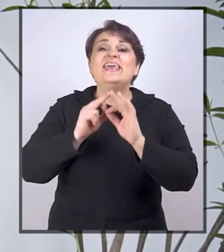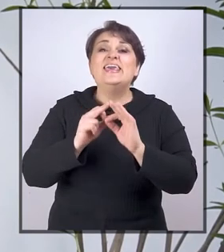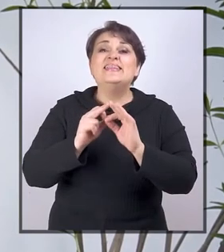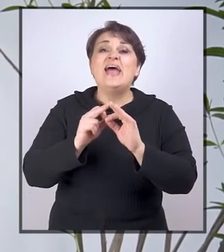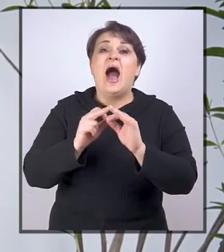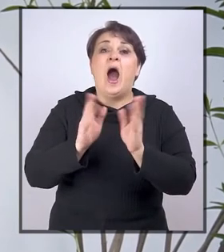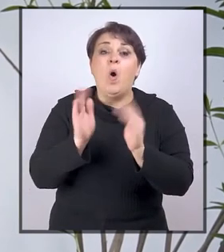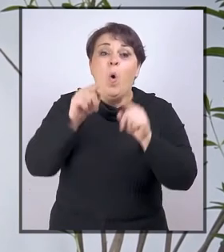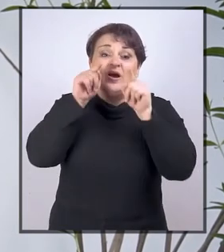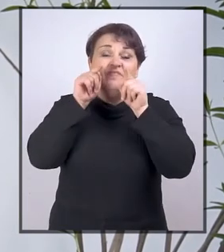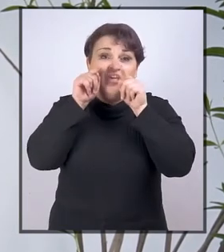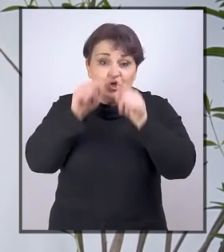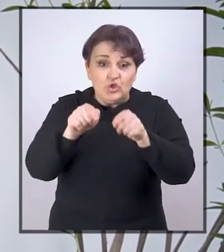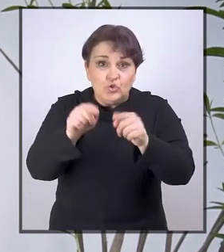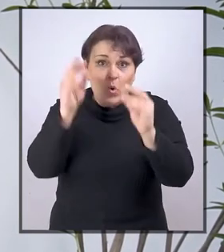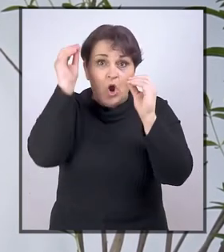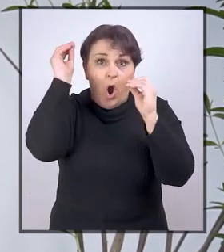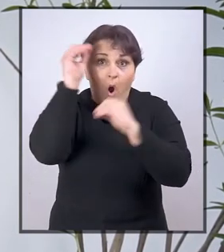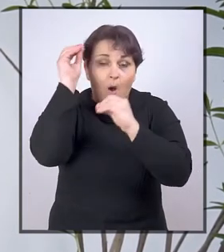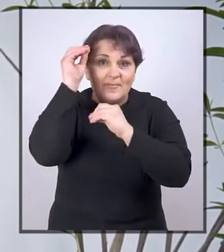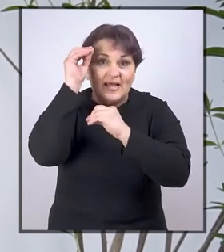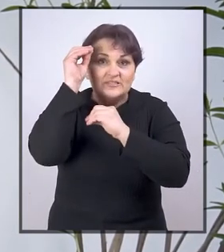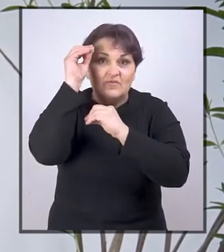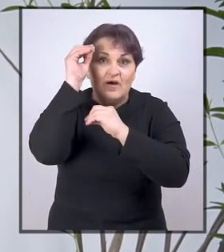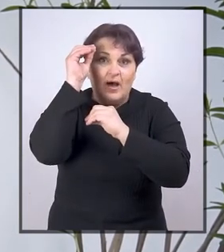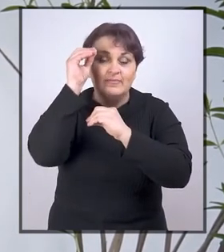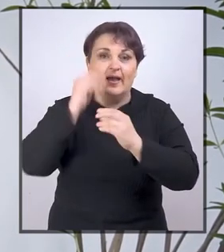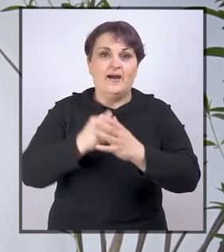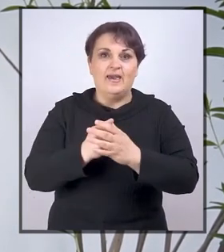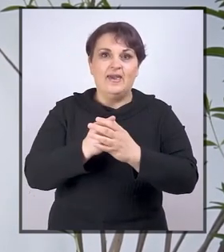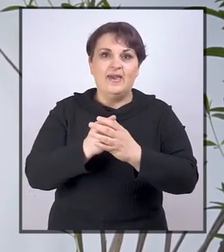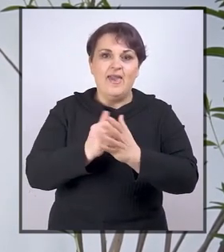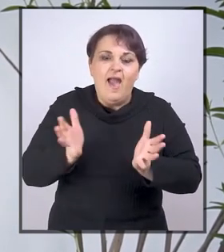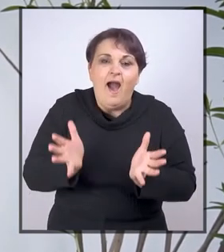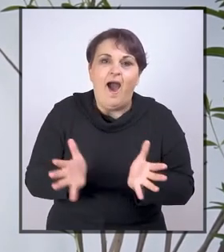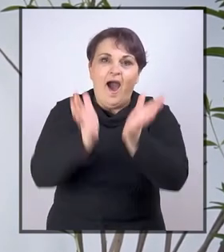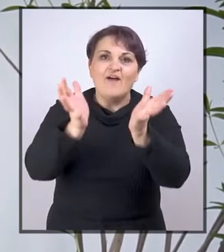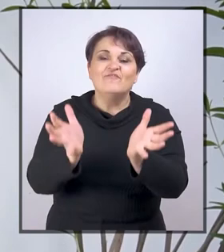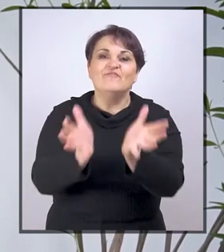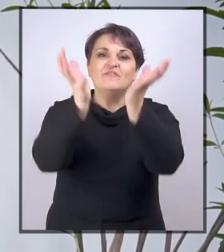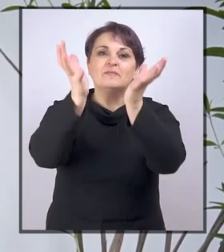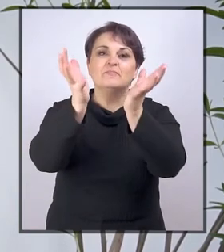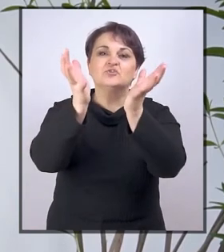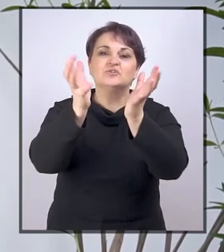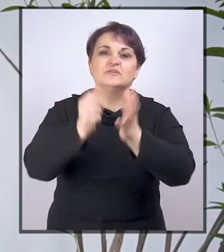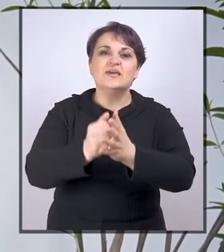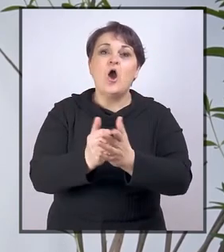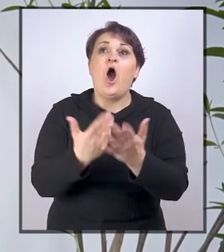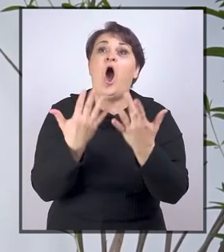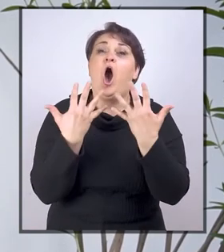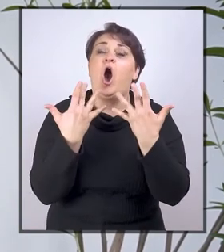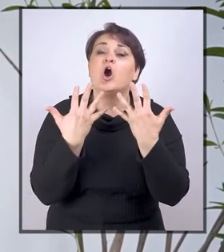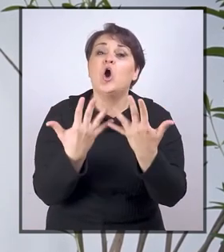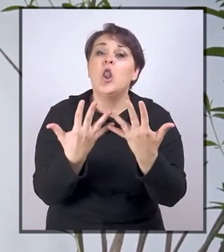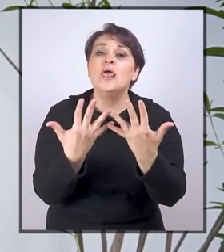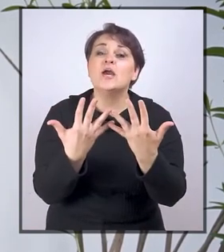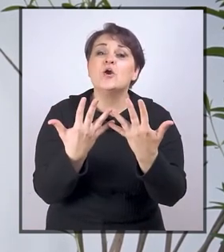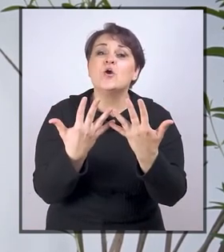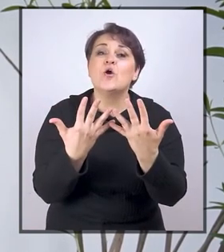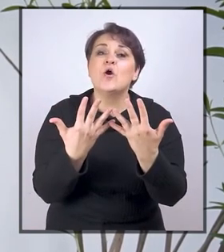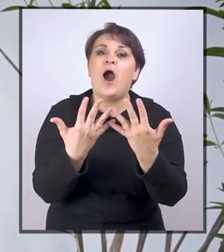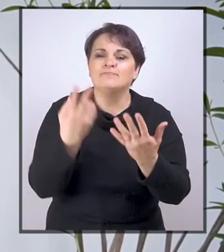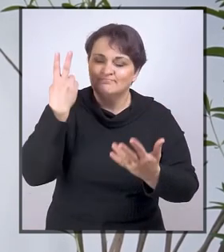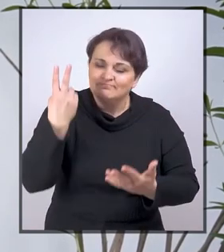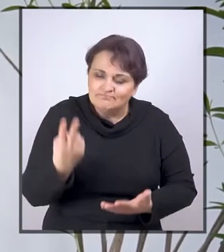da se u okviru tog obrazovanja afirmiše koliko